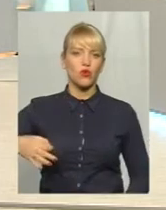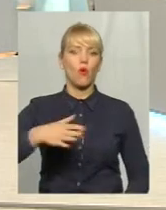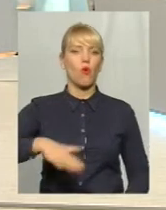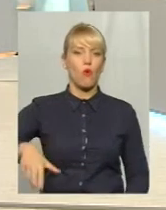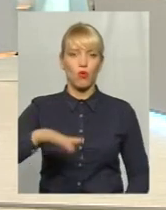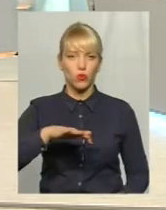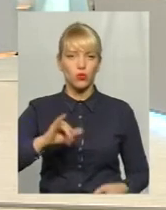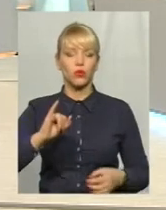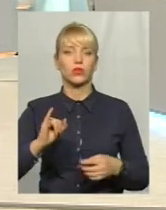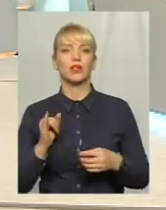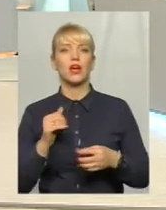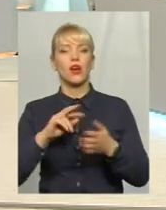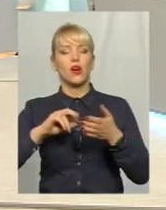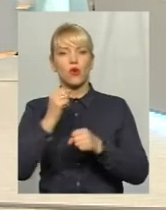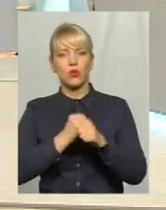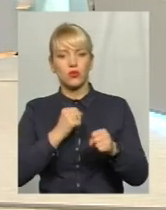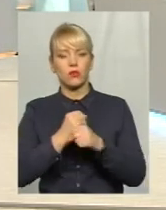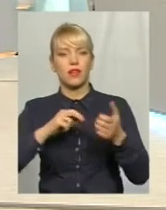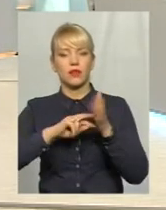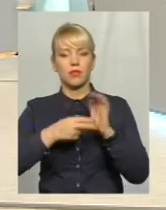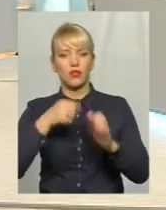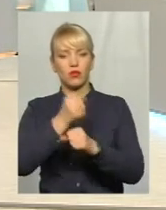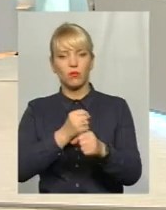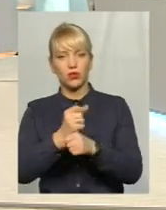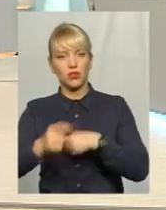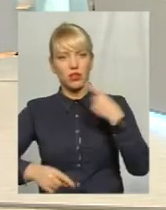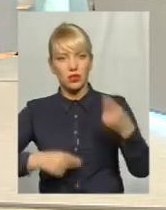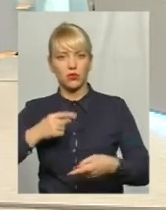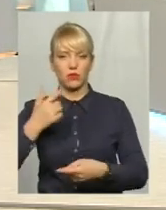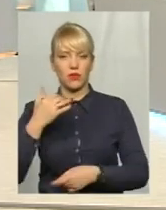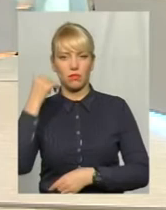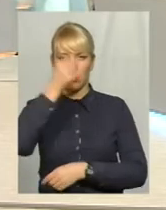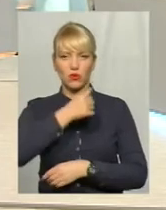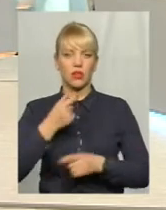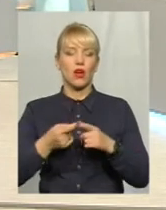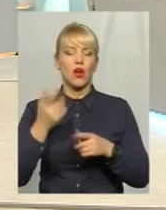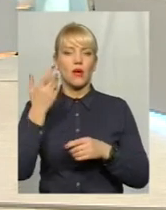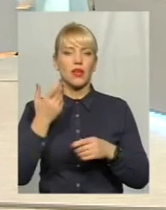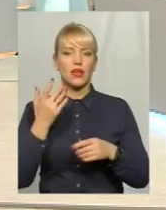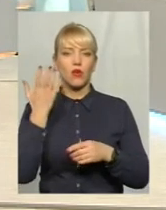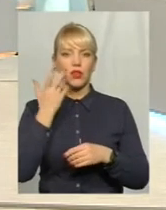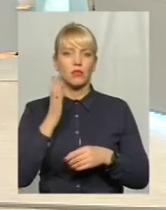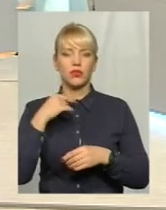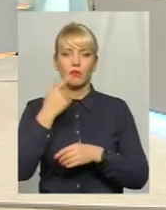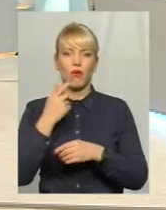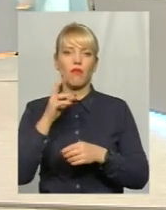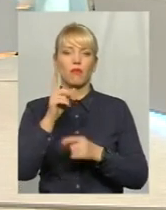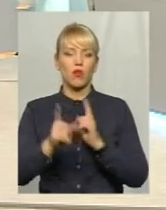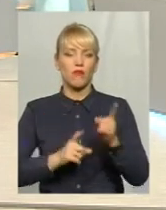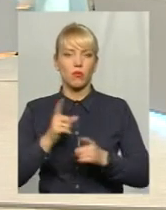розробляти план роботи на наступні 5 років, тоді, коли вже піде мова про реформування вторинної органки.